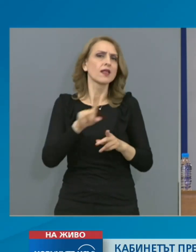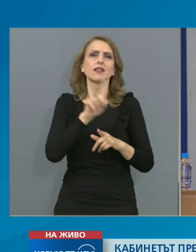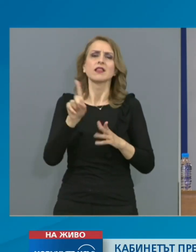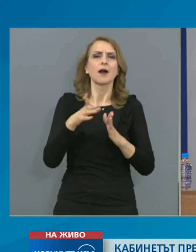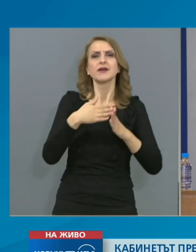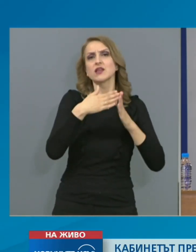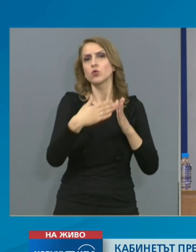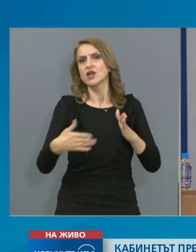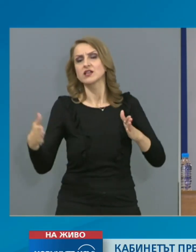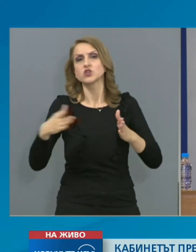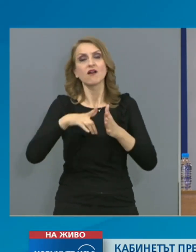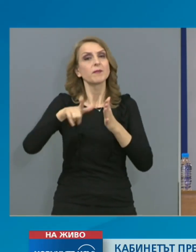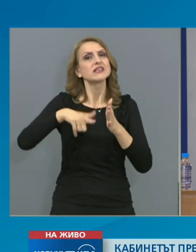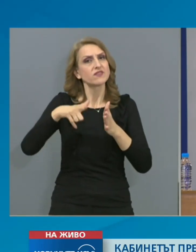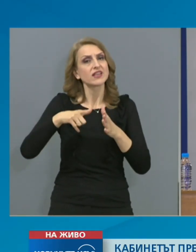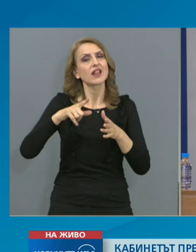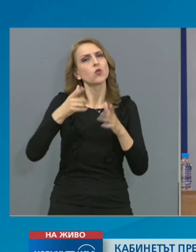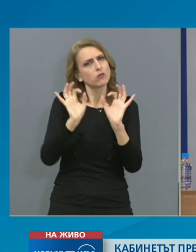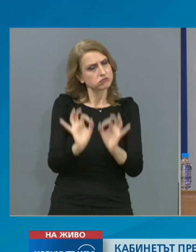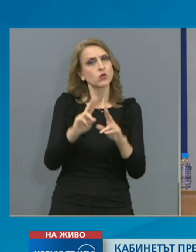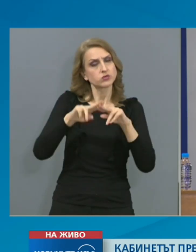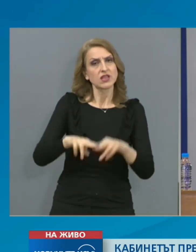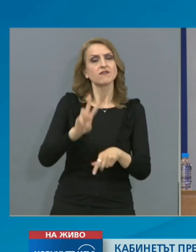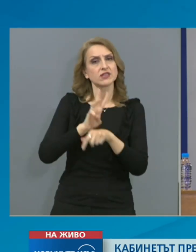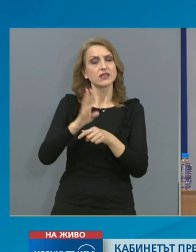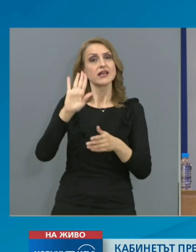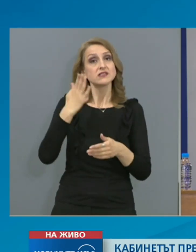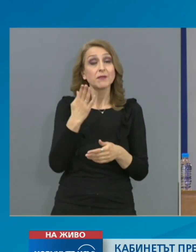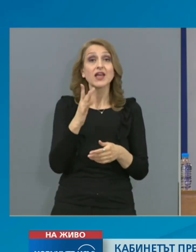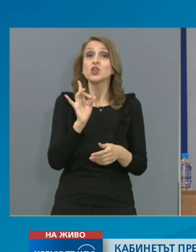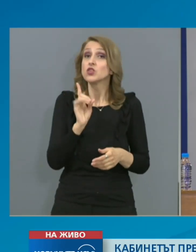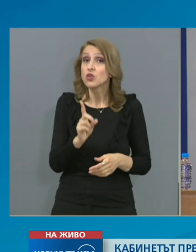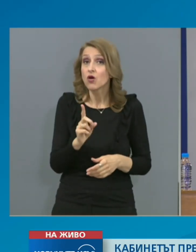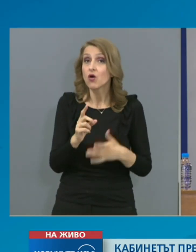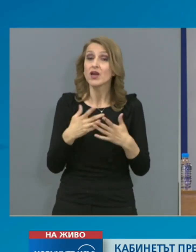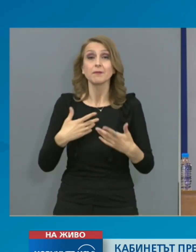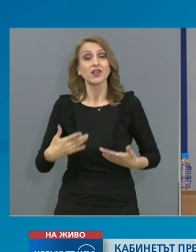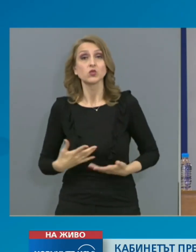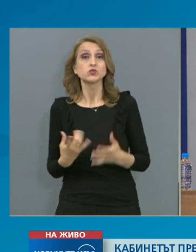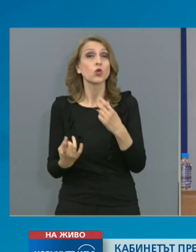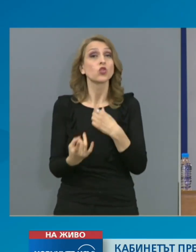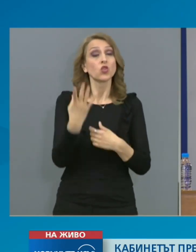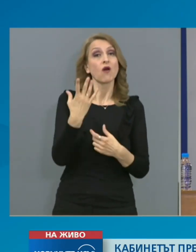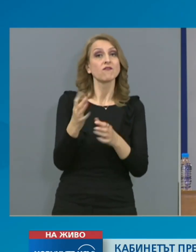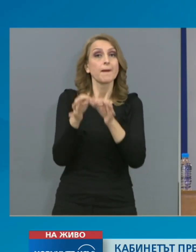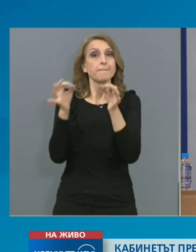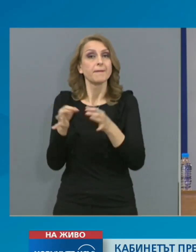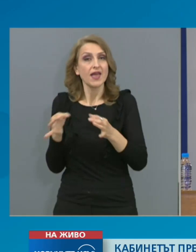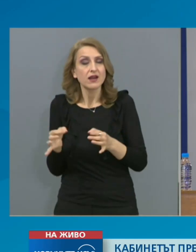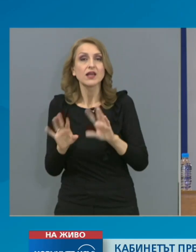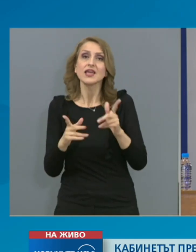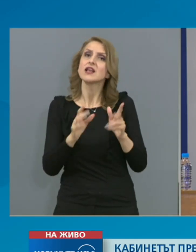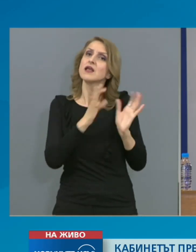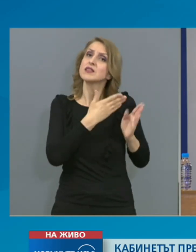извредното положение, но необходимостта от нови мерки, продължаване на мерките, които в момента действат с оглед